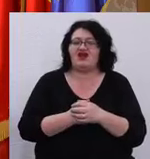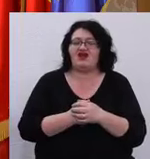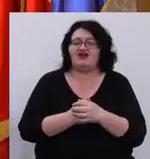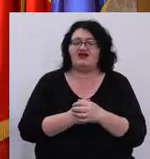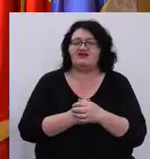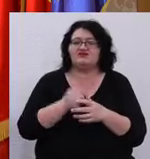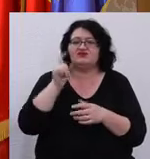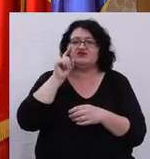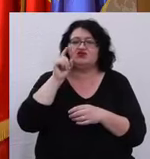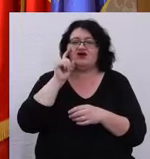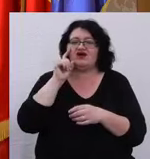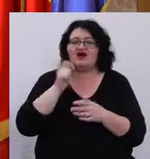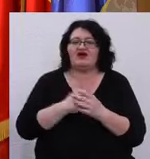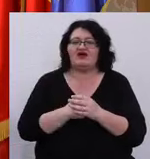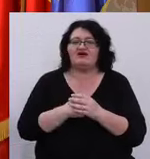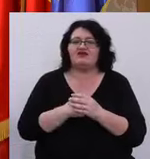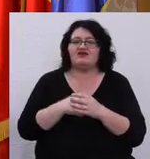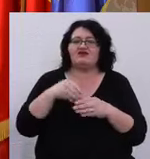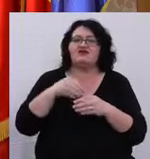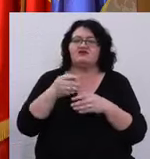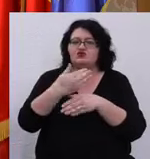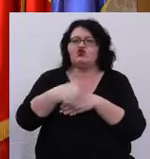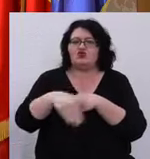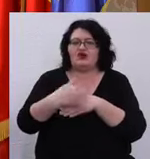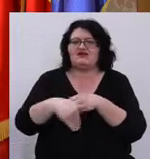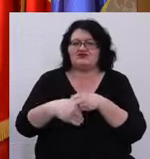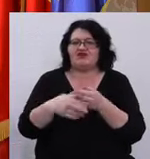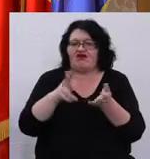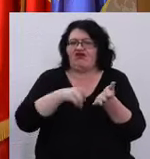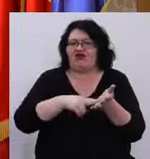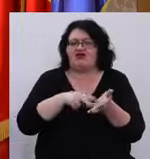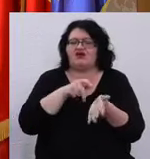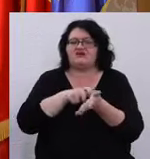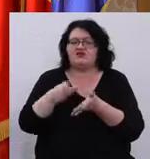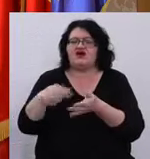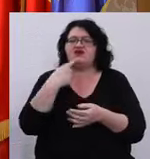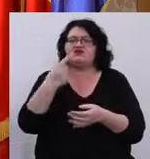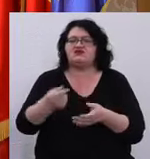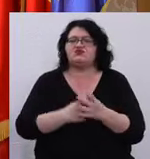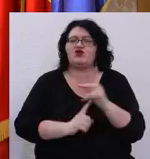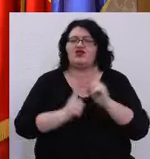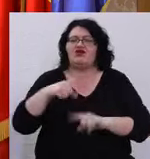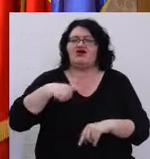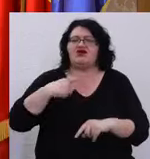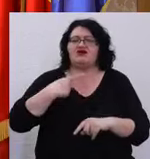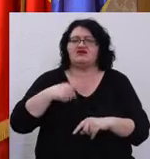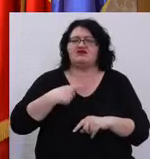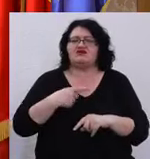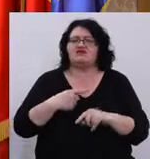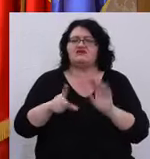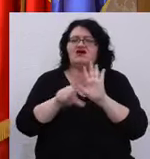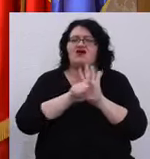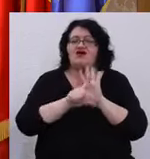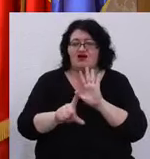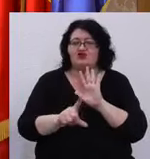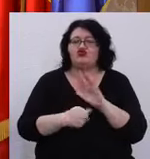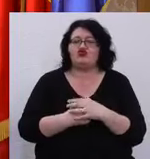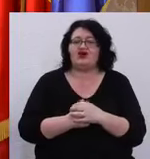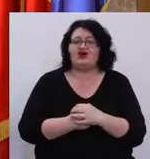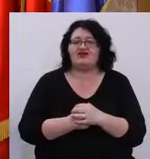Și cred că inclusiv în stradă există o cale pentru asta. Dar există un cadru legitim